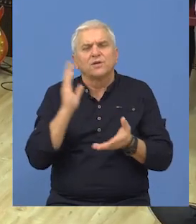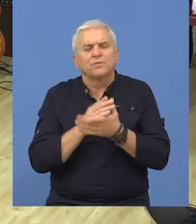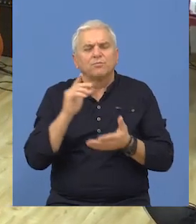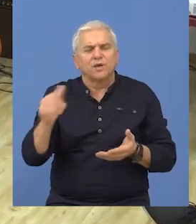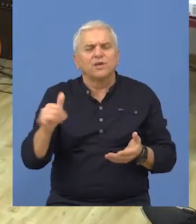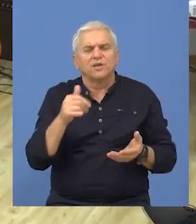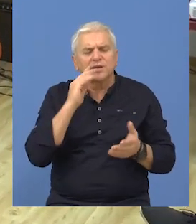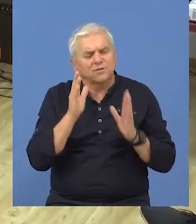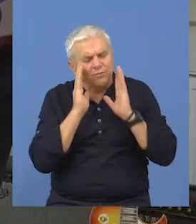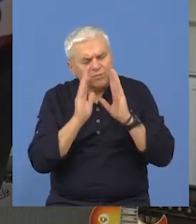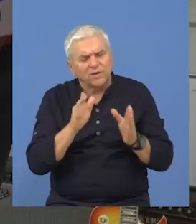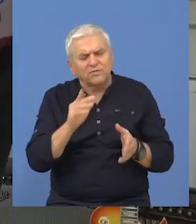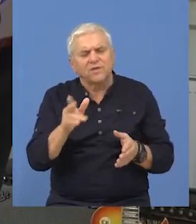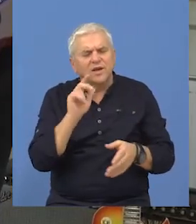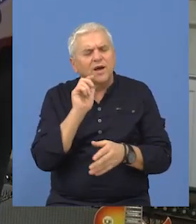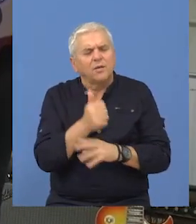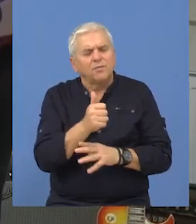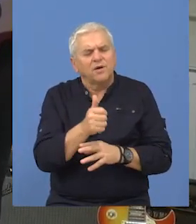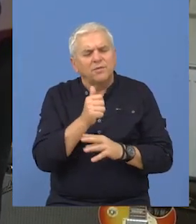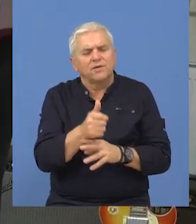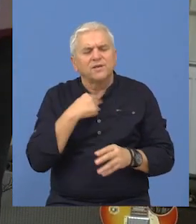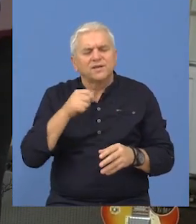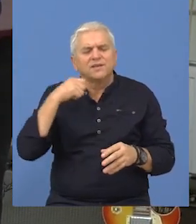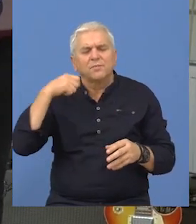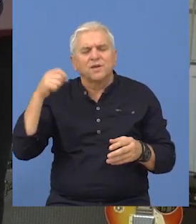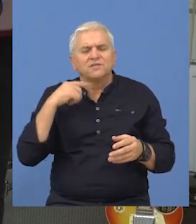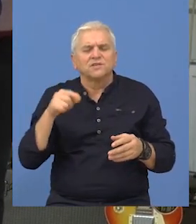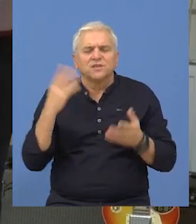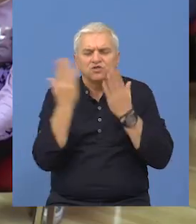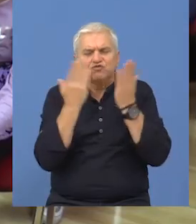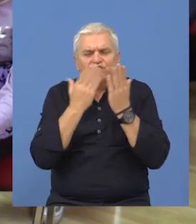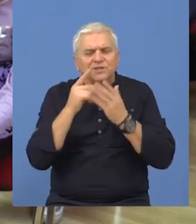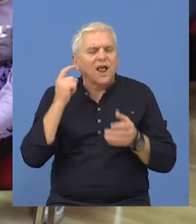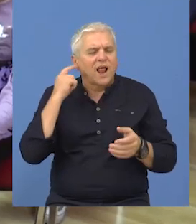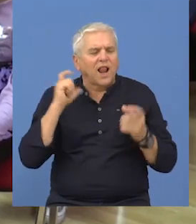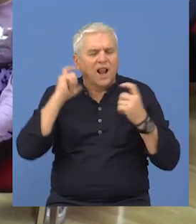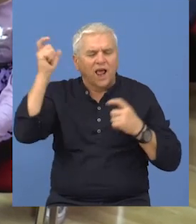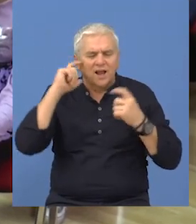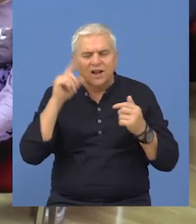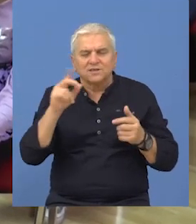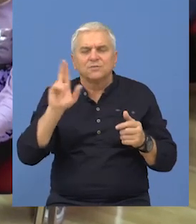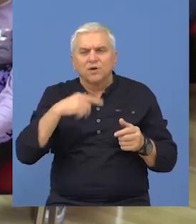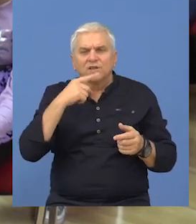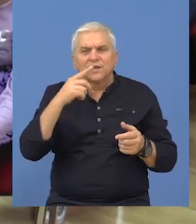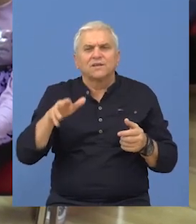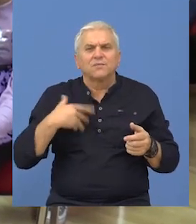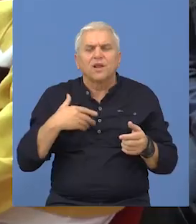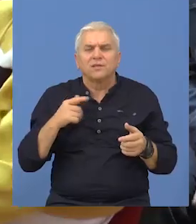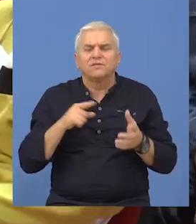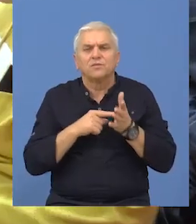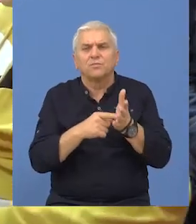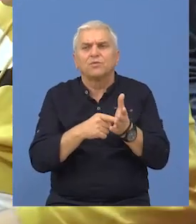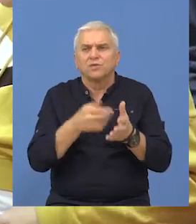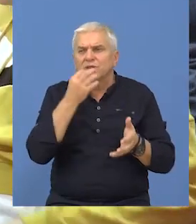izuzetno posvećen, ja sam čak svoje pesme čitala naglas, tako da mogu vam reći da su se mladi